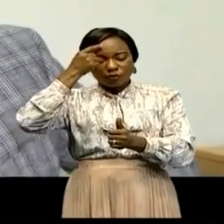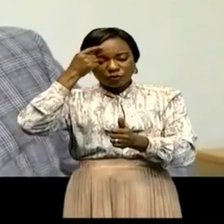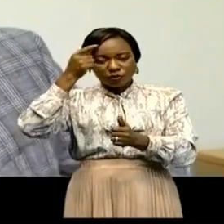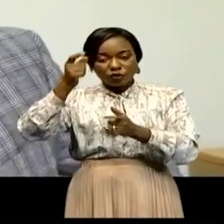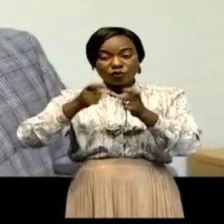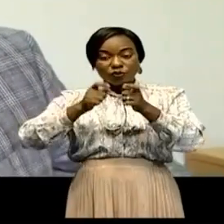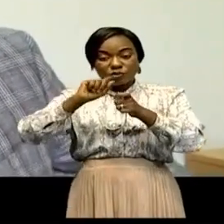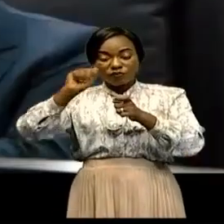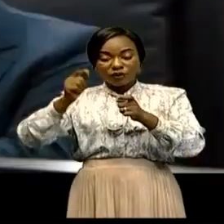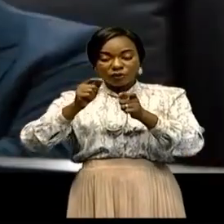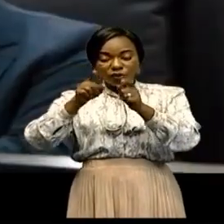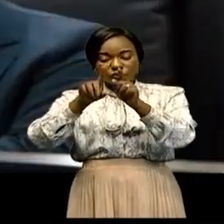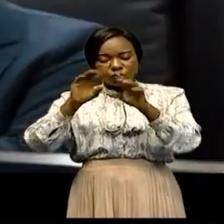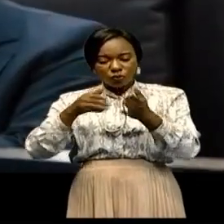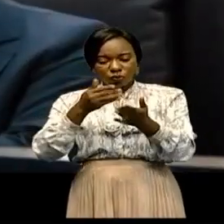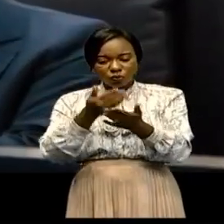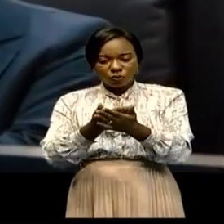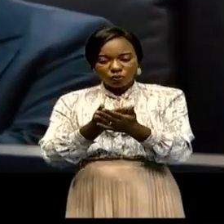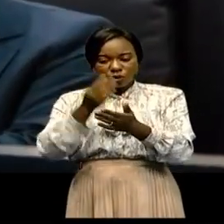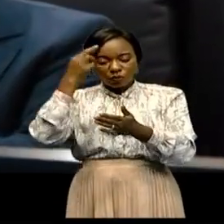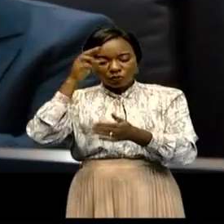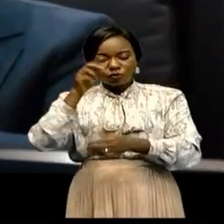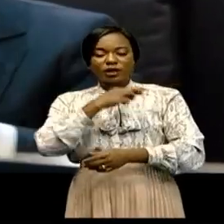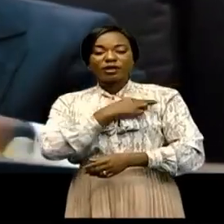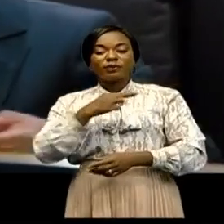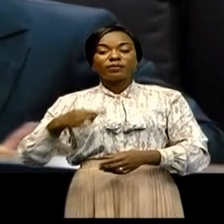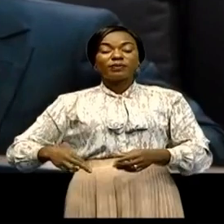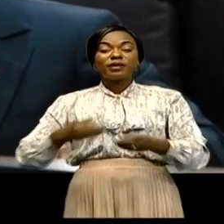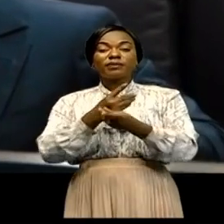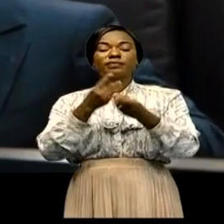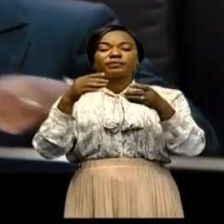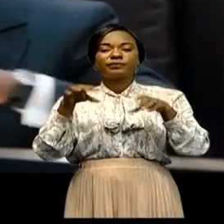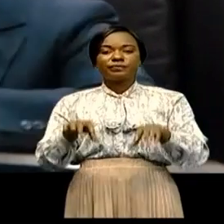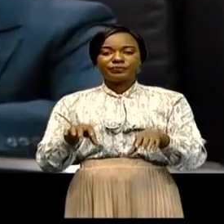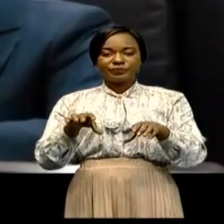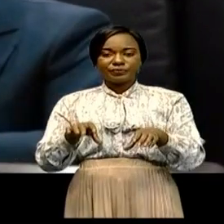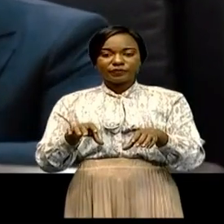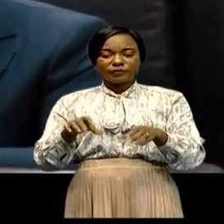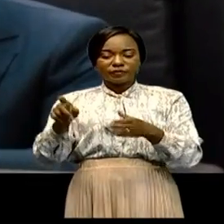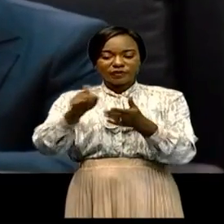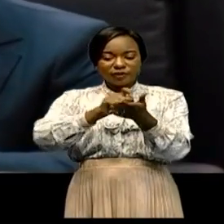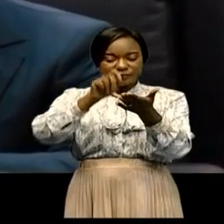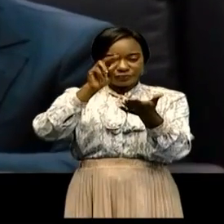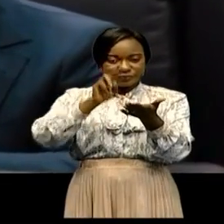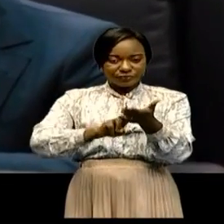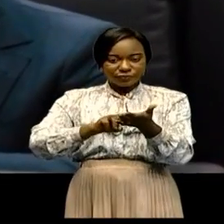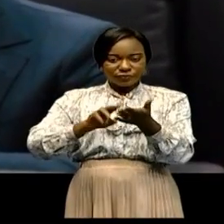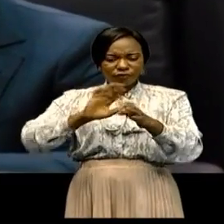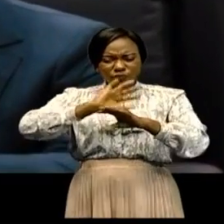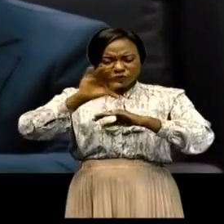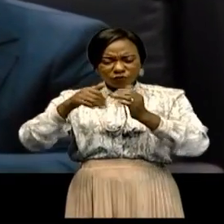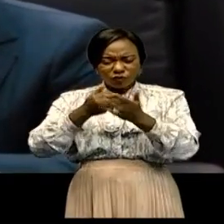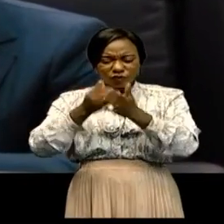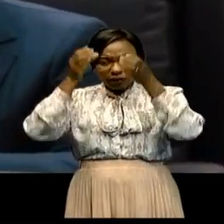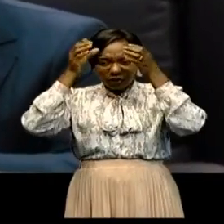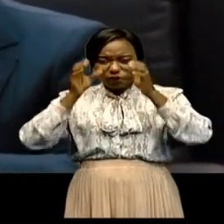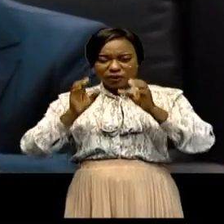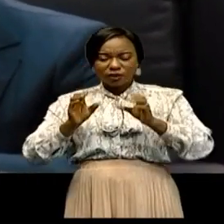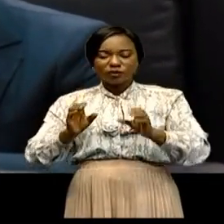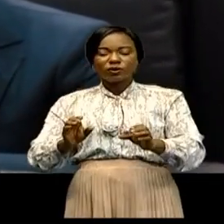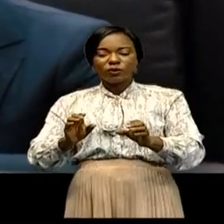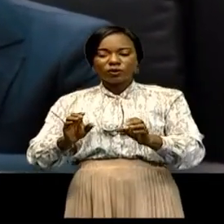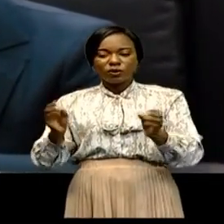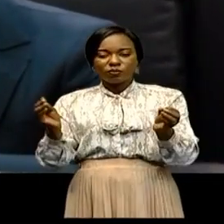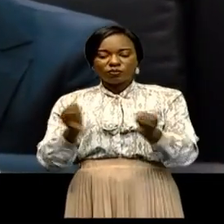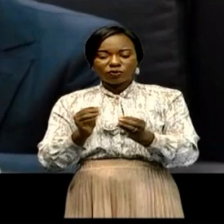'où la nécessité pour la République démocratique du Congo de ratifier cet accord d'admission avec l'avantage